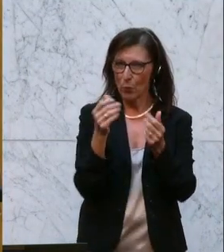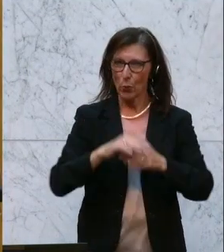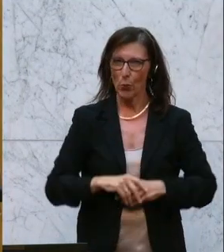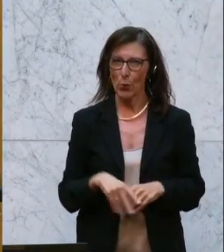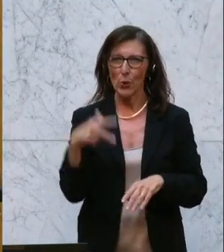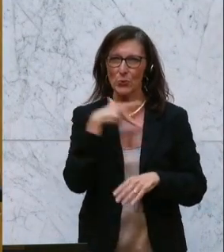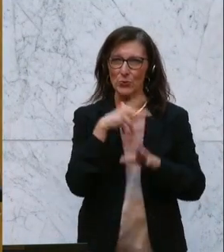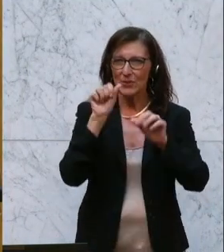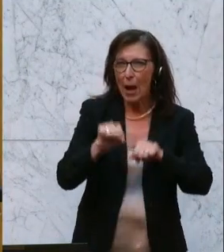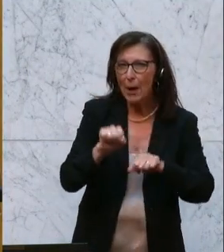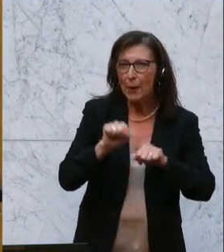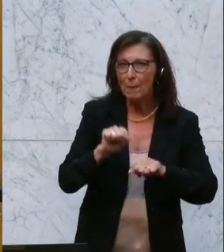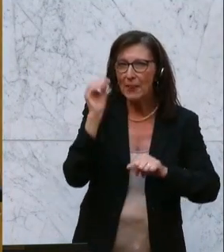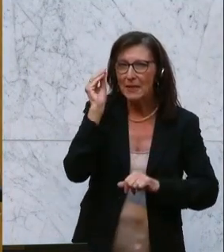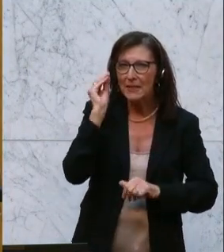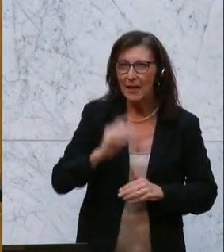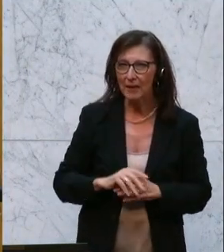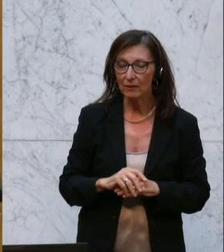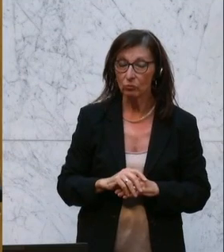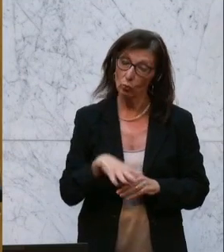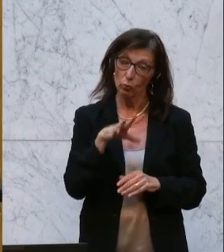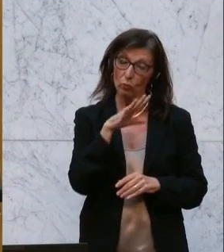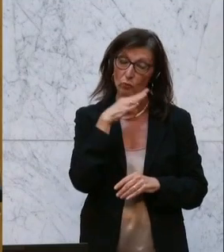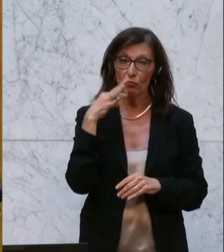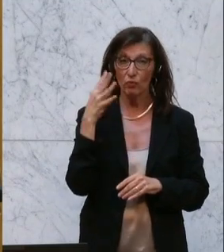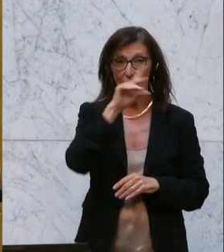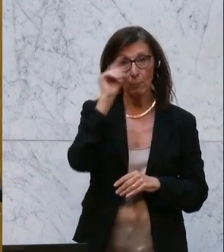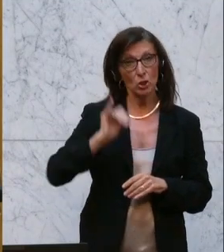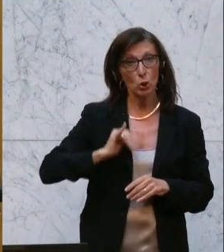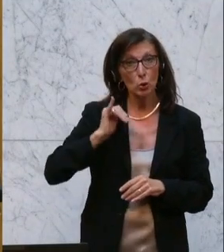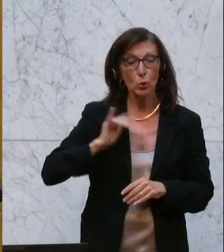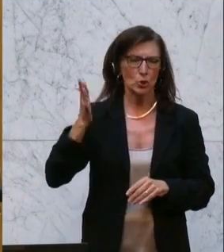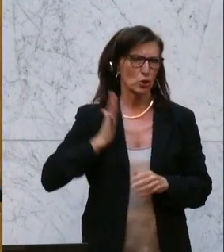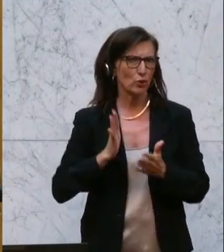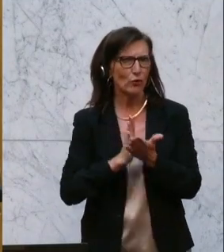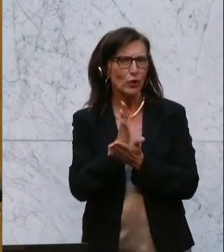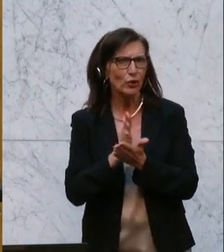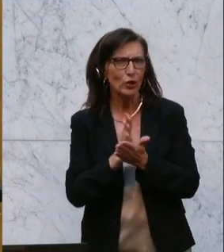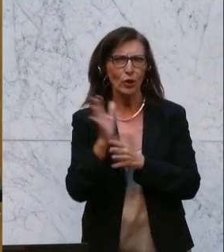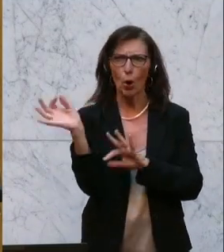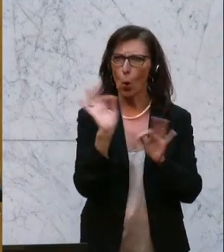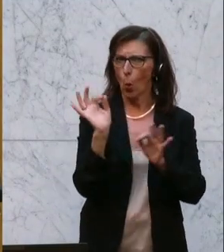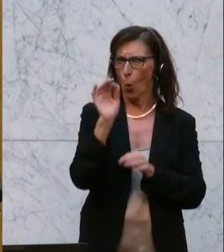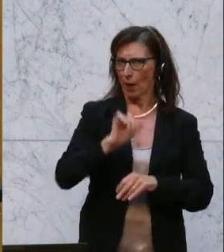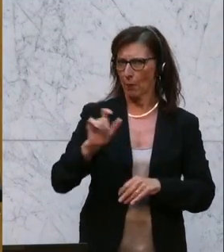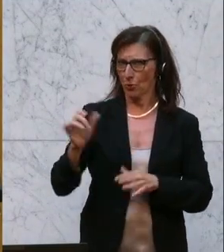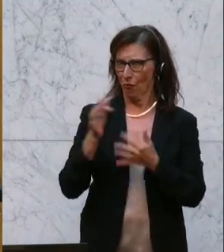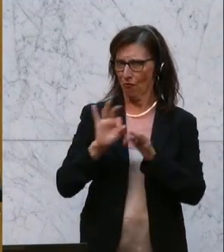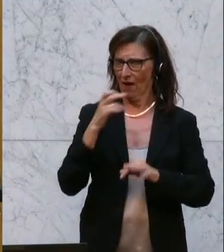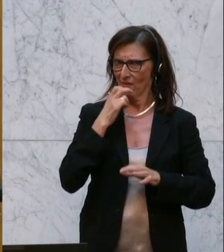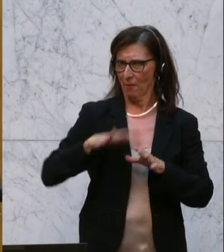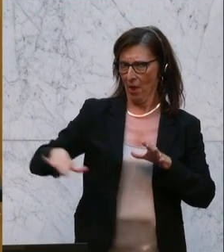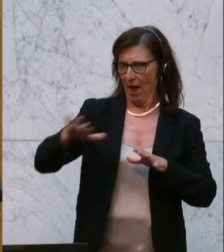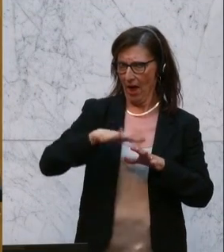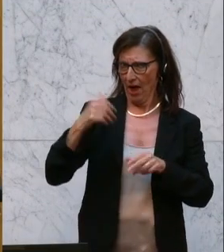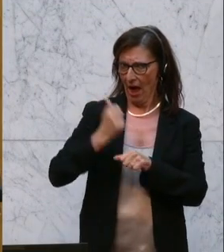soziale Kompetenzen zu erlernen. Und viele der jungen Menschen, Zivildiener oder auch solche, die im freiwilligen Bereich arbeiten, gehen